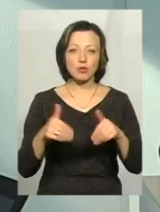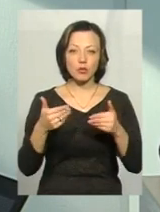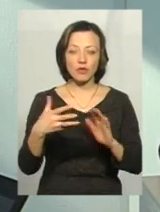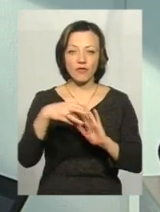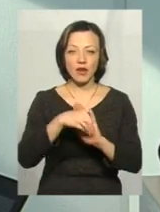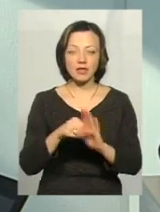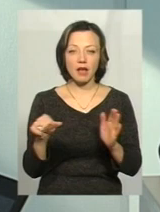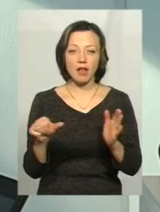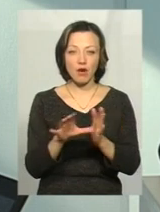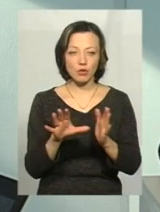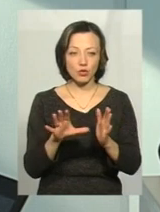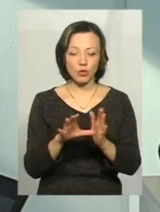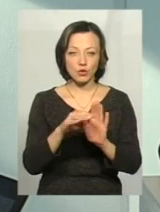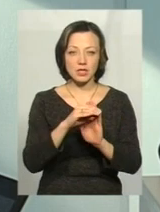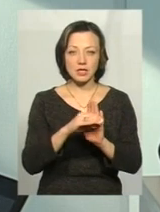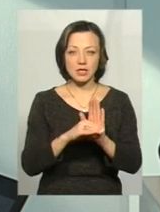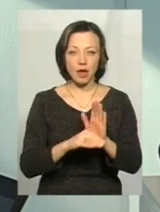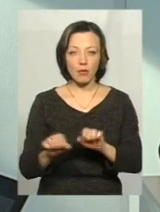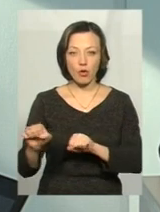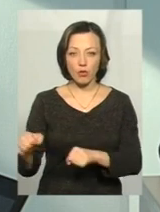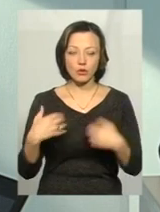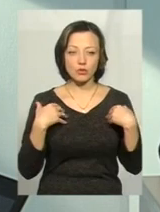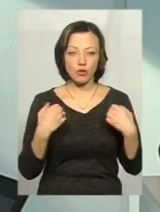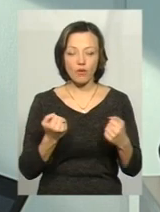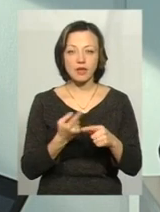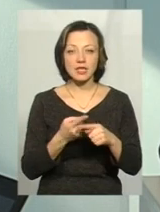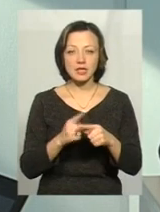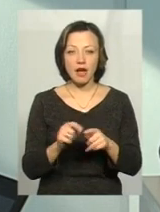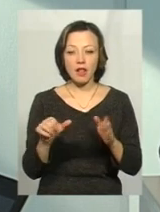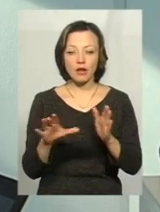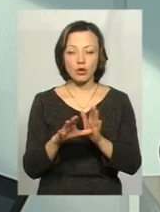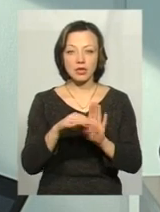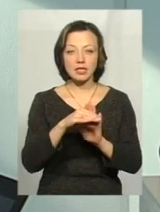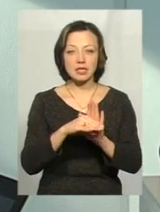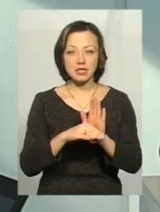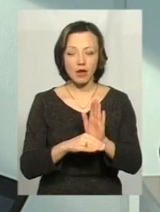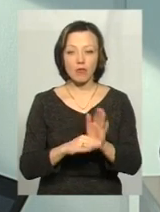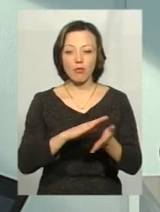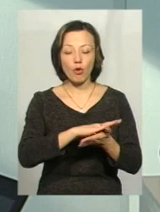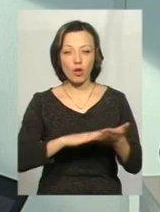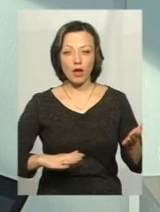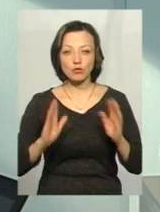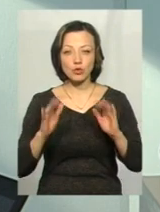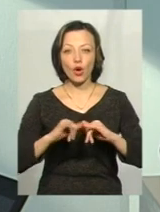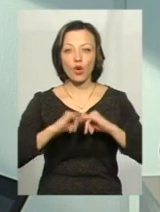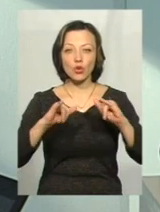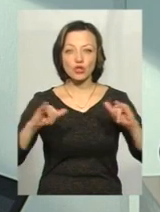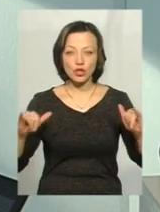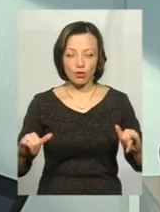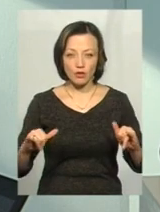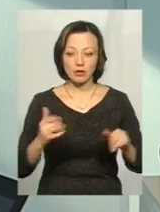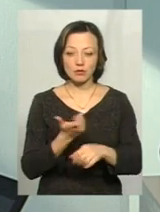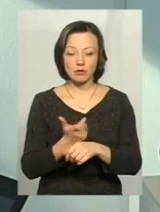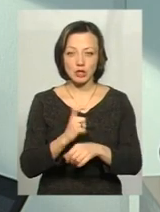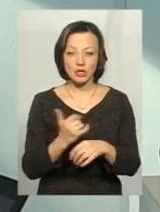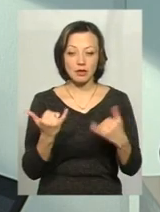електронну систему охорони здоров'я. Дана електронна система, вона в подальшому буде розширюватись і розширюватись.